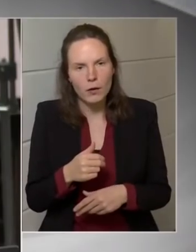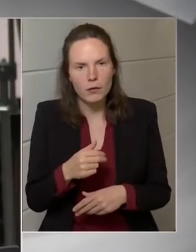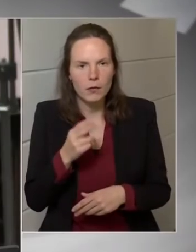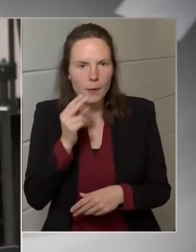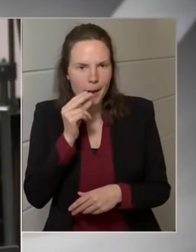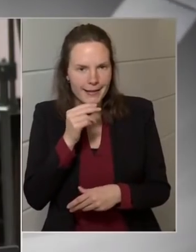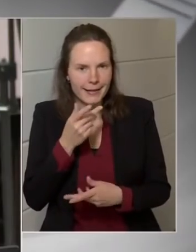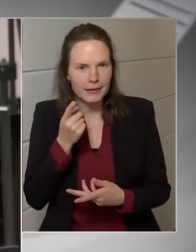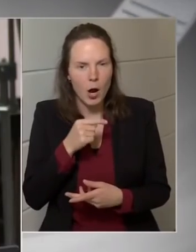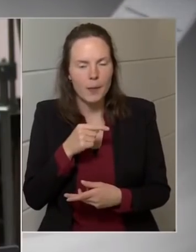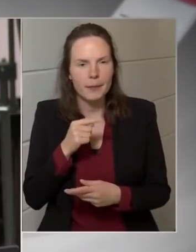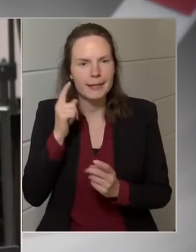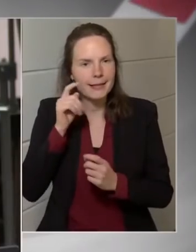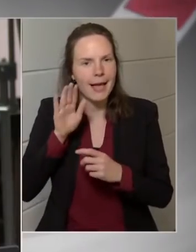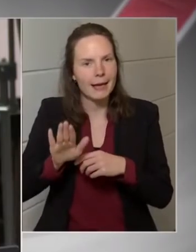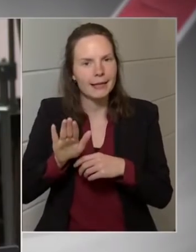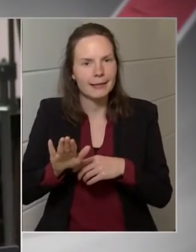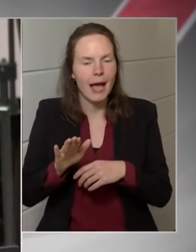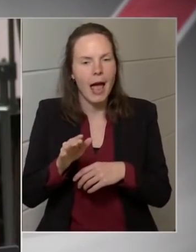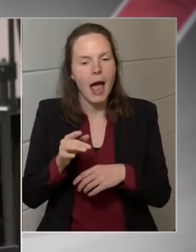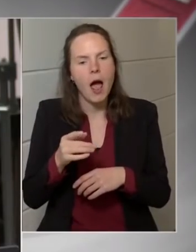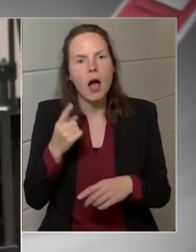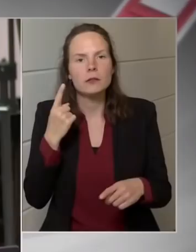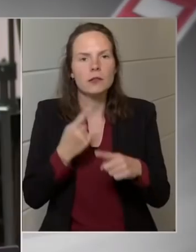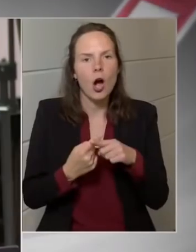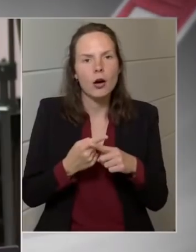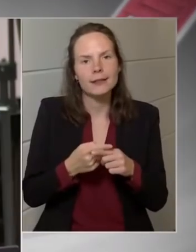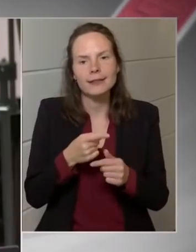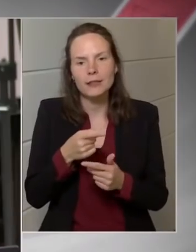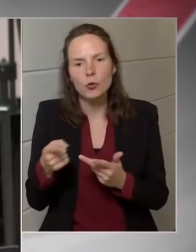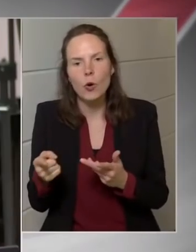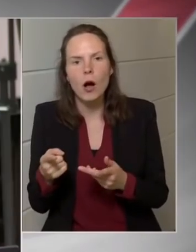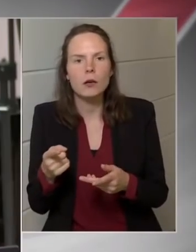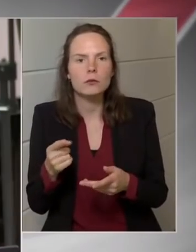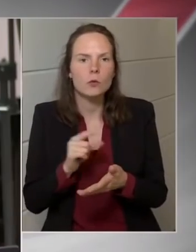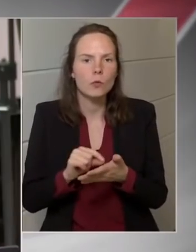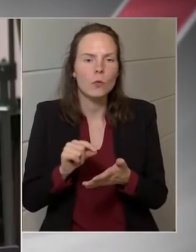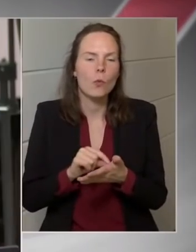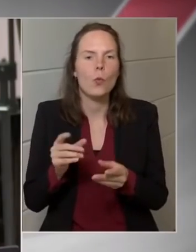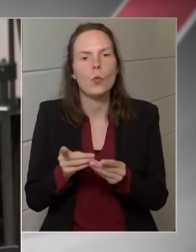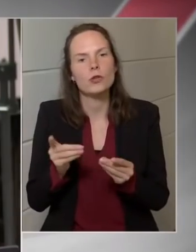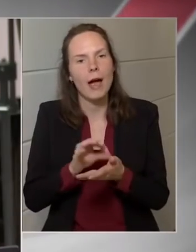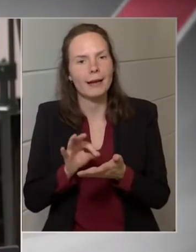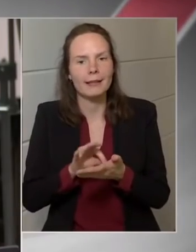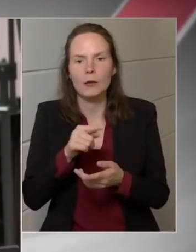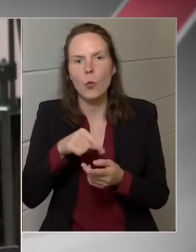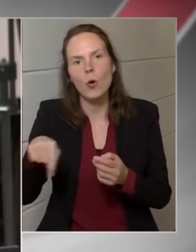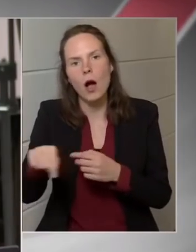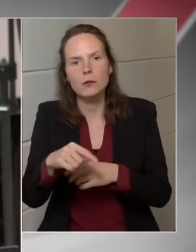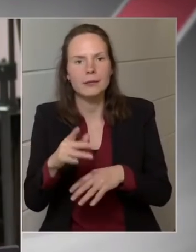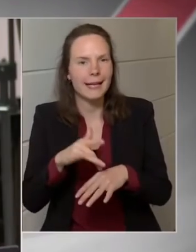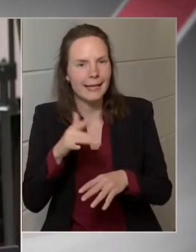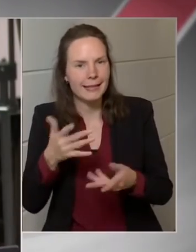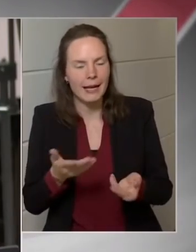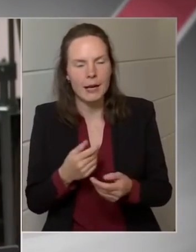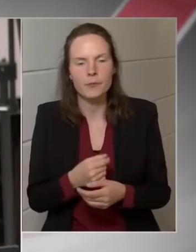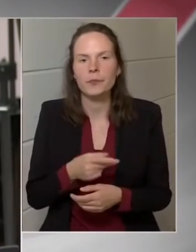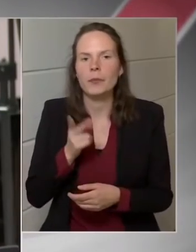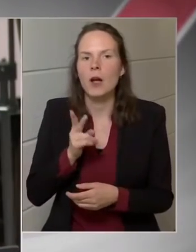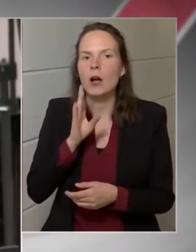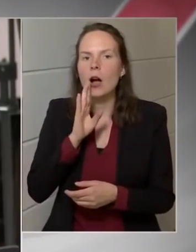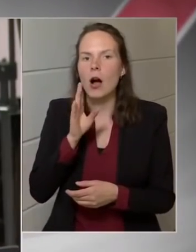Parag László adott egy interjút a népszavának, és ott egy olyan új adónám rettett javaslatot, vagy arról beszélt,